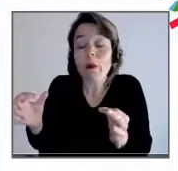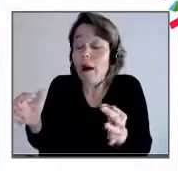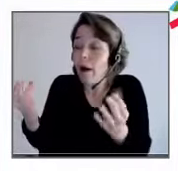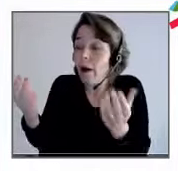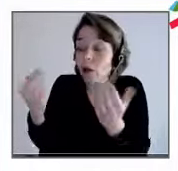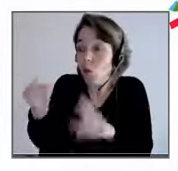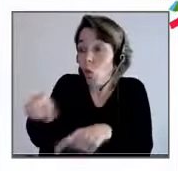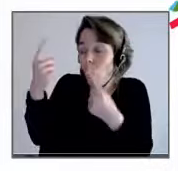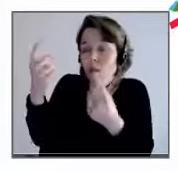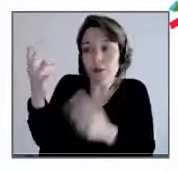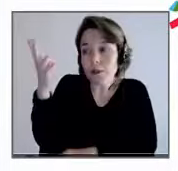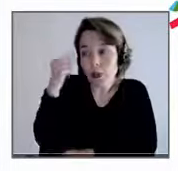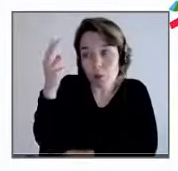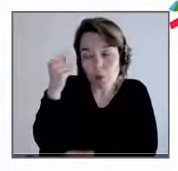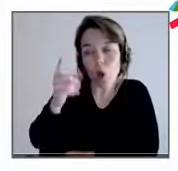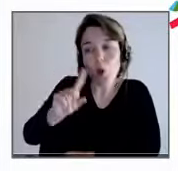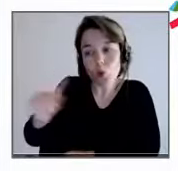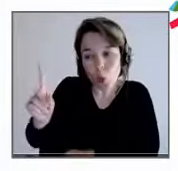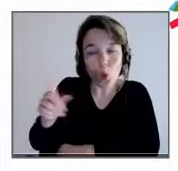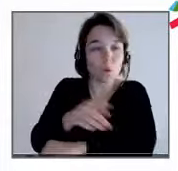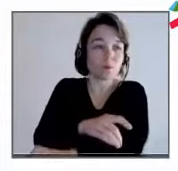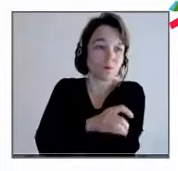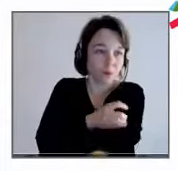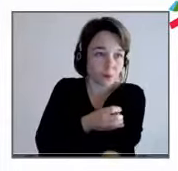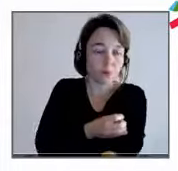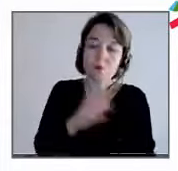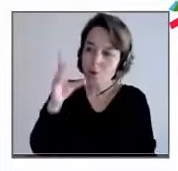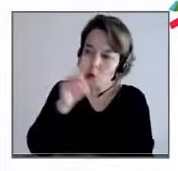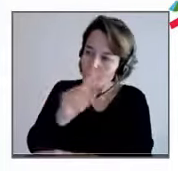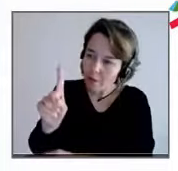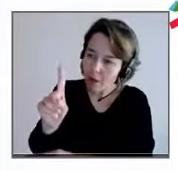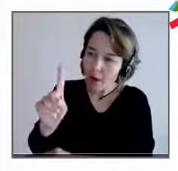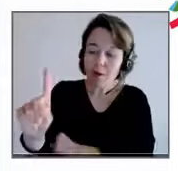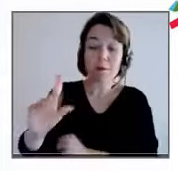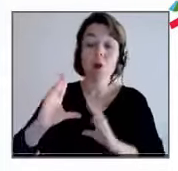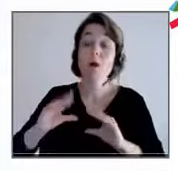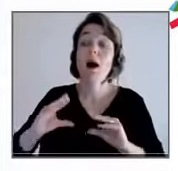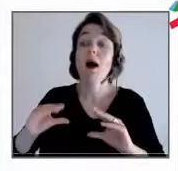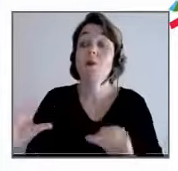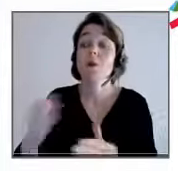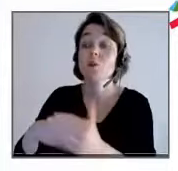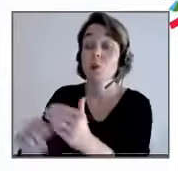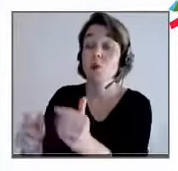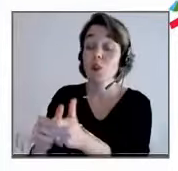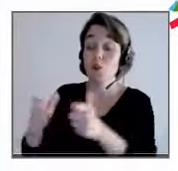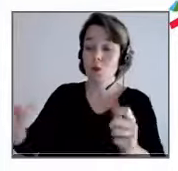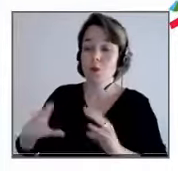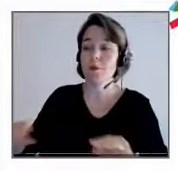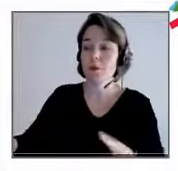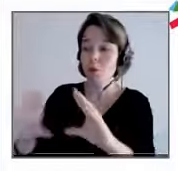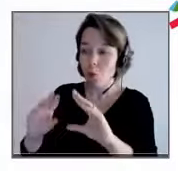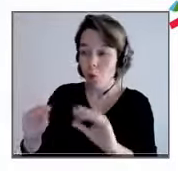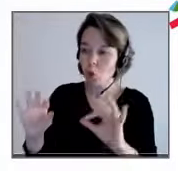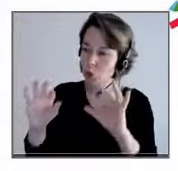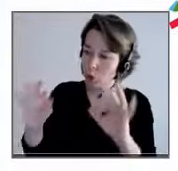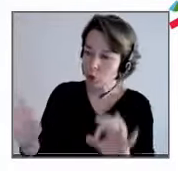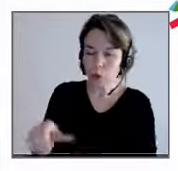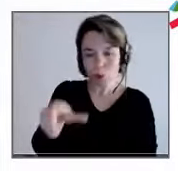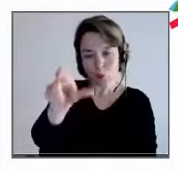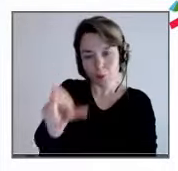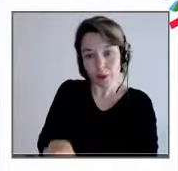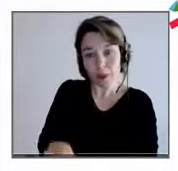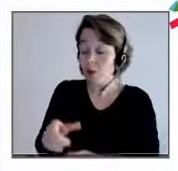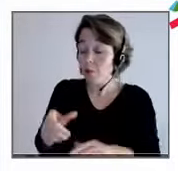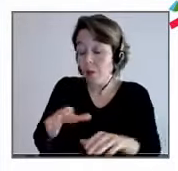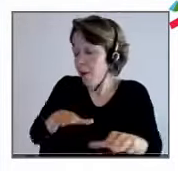bien avancé. Mais ces aménagements raisonnables, ils sont valables pour l'aidant, la maman d'un enfant qui est